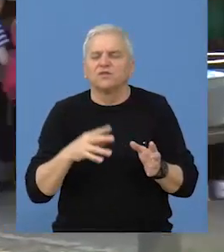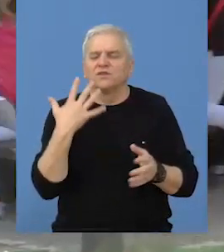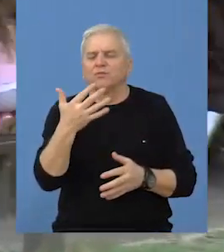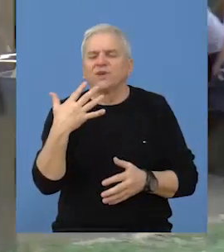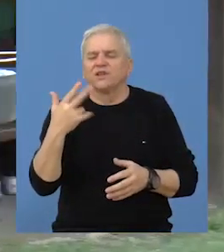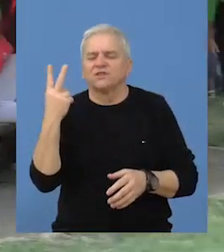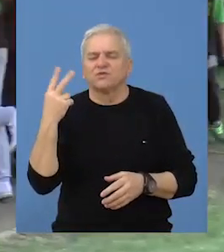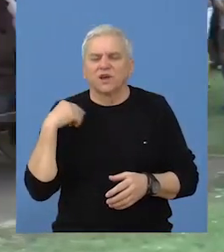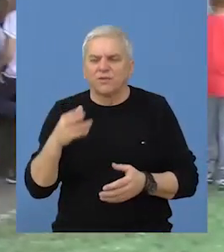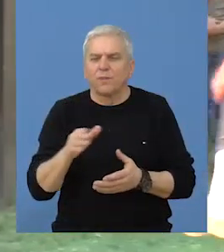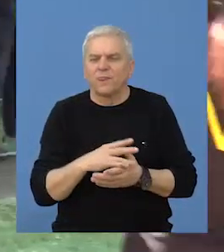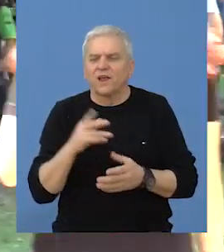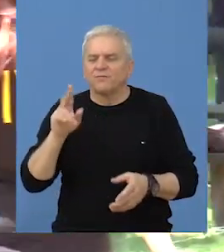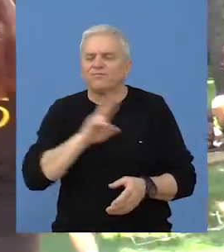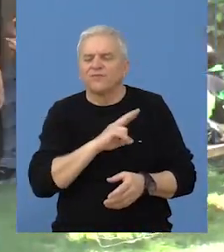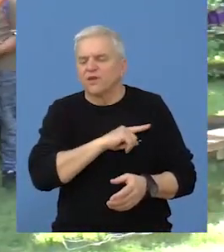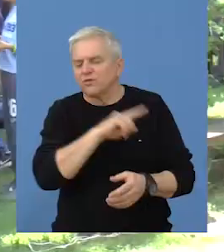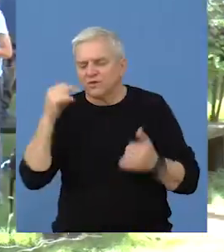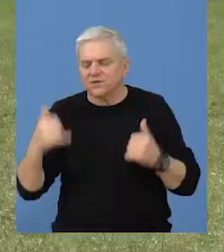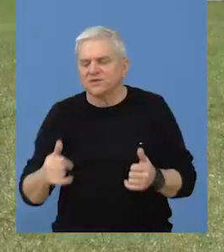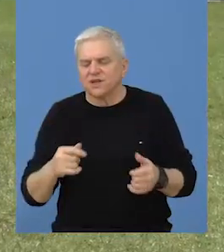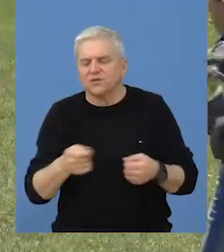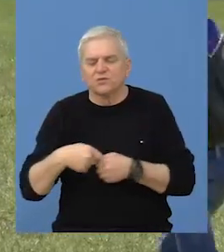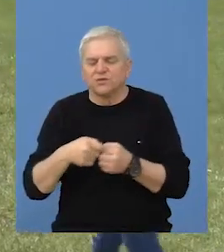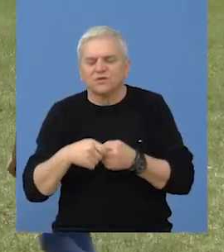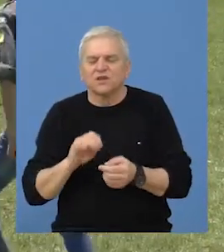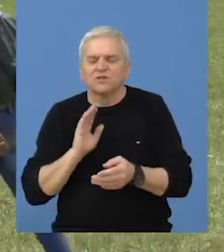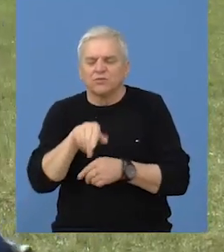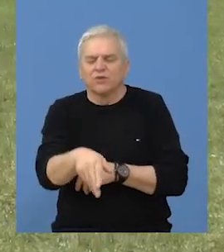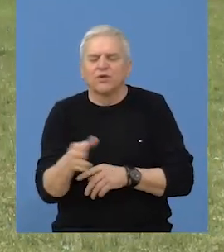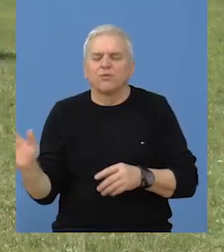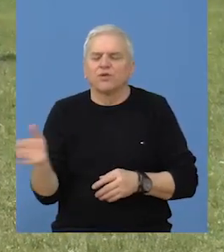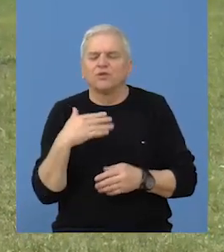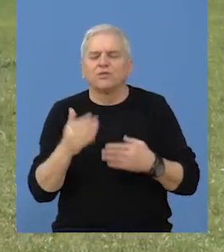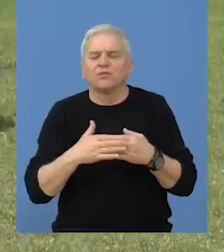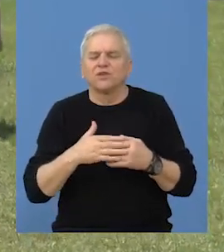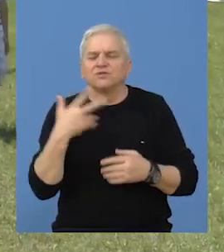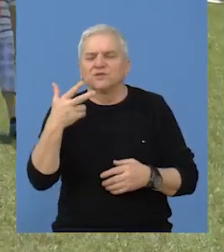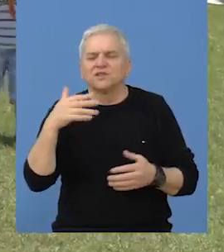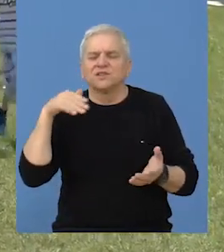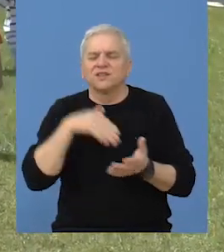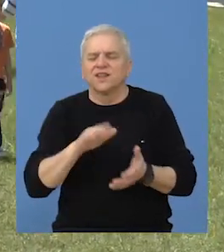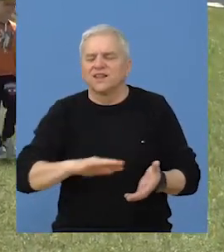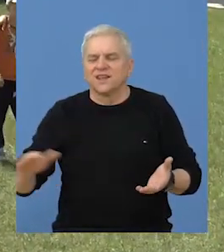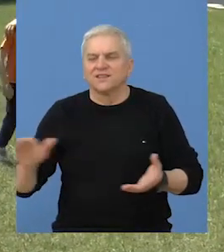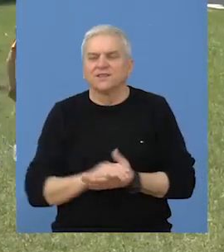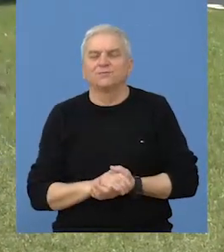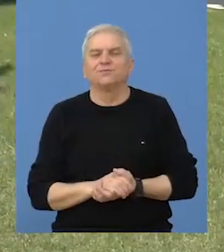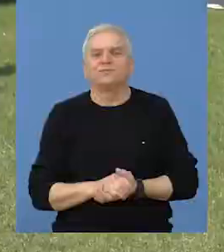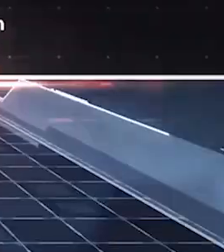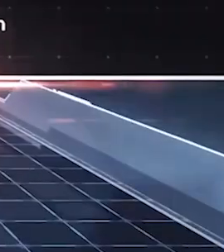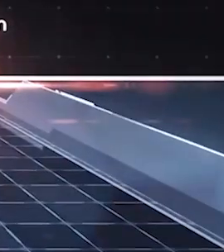1952. godine od tada pa do danas kroz organizaciju je prošlo skoro 30.000 dece